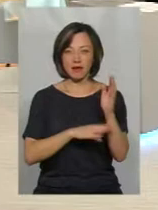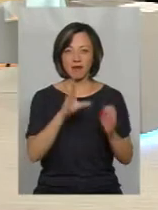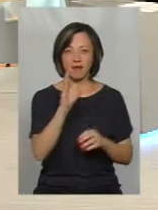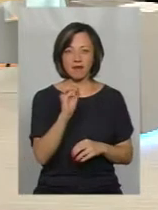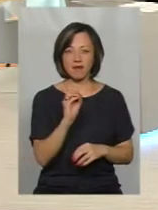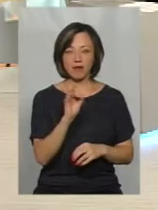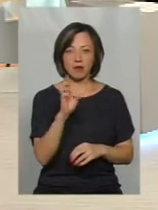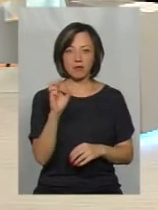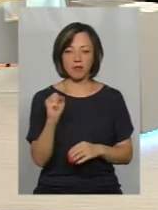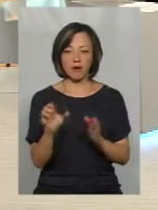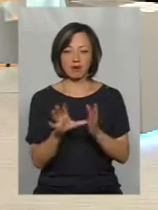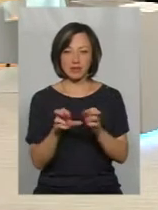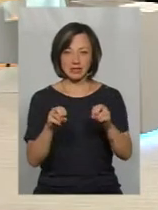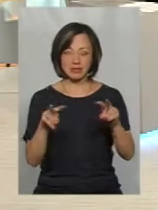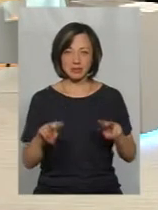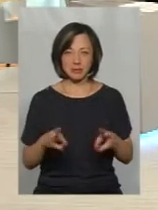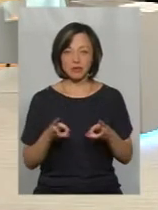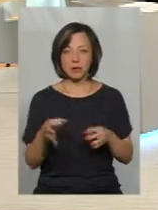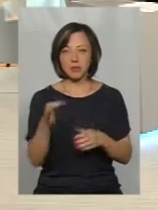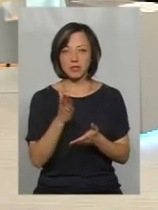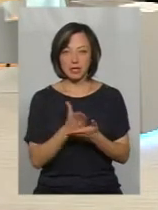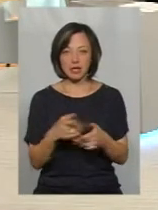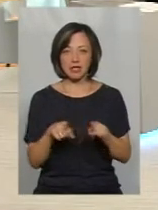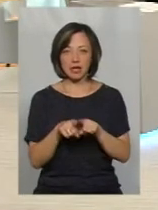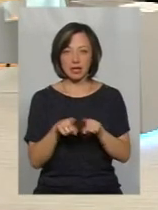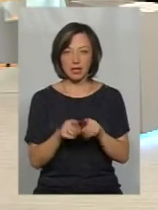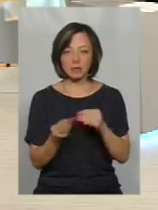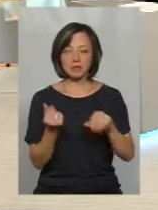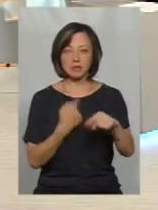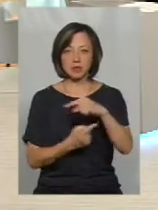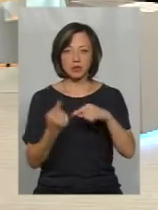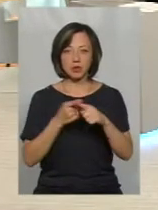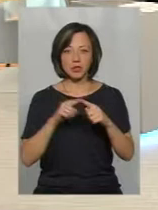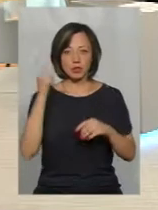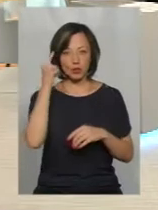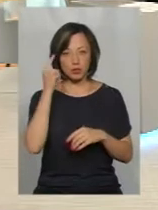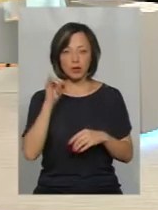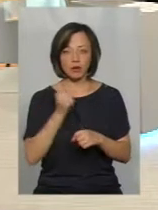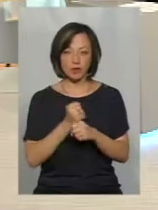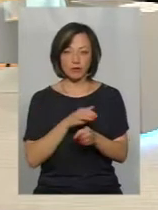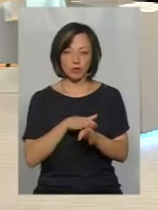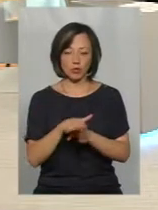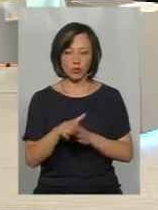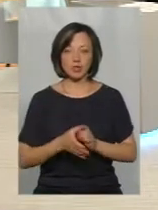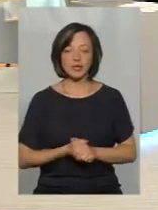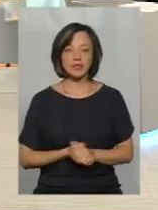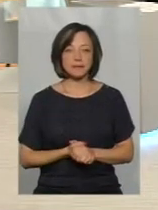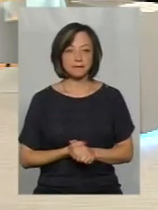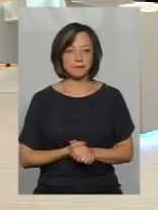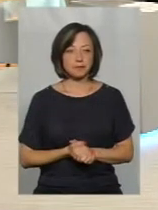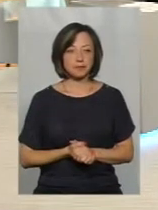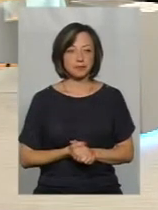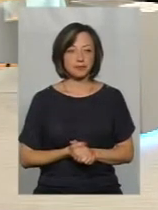і в області, наскільки мені відомо, вже є такі підприємці, які про це думають, і не тільки думають, і вже почали реалізацію таких